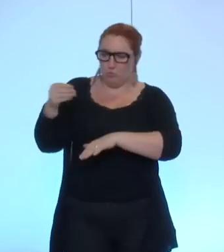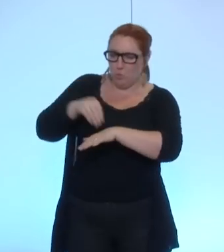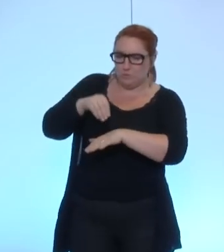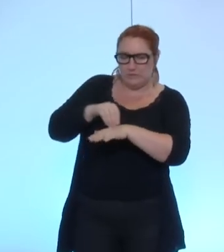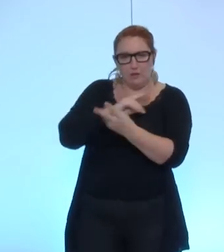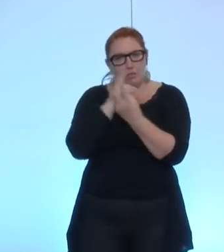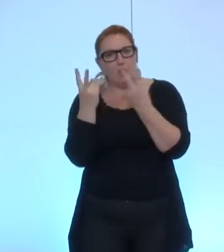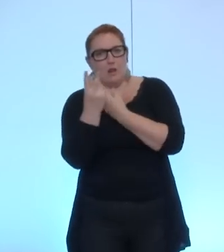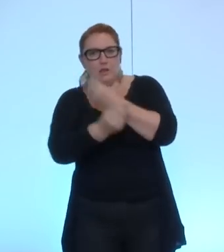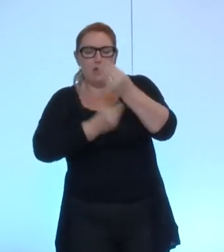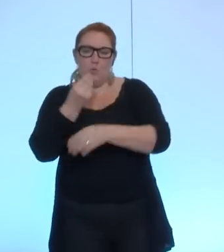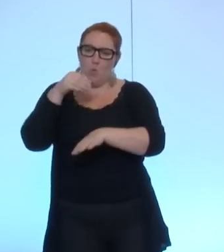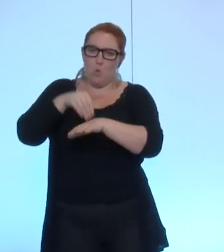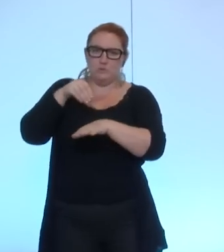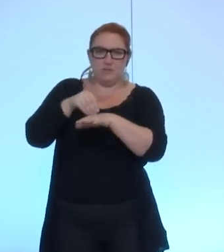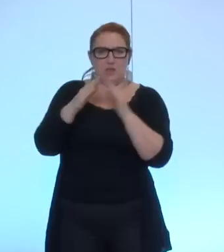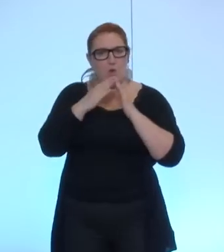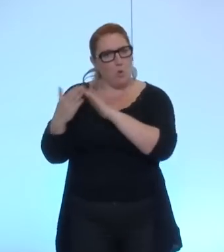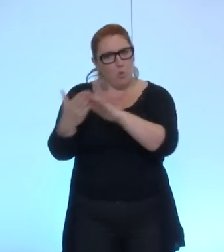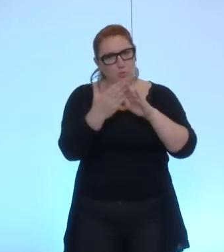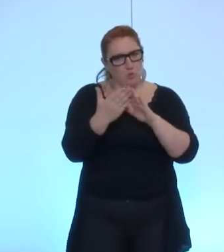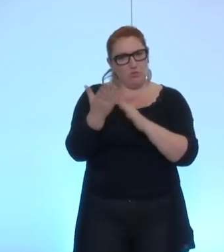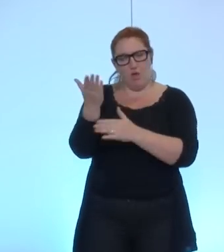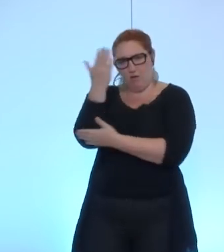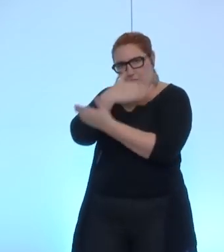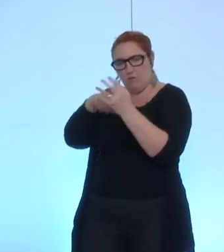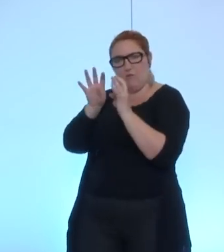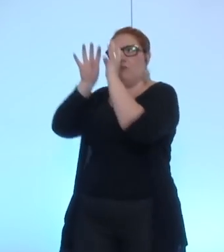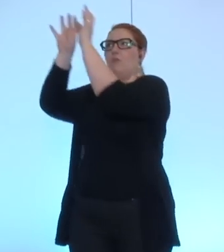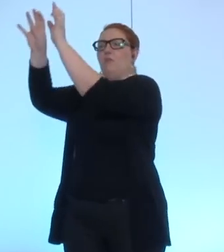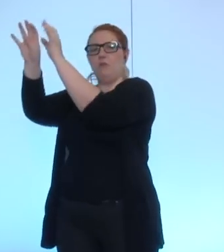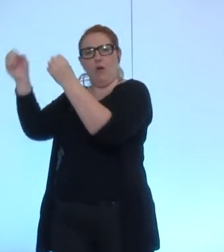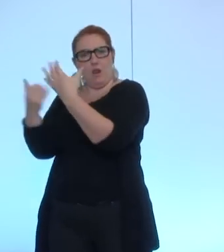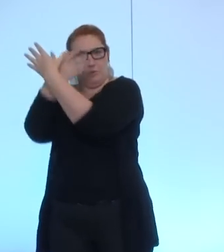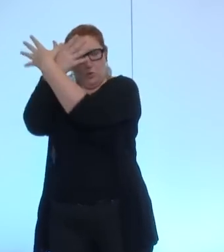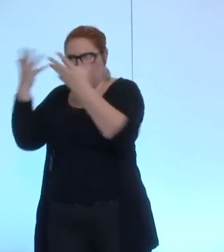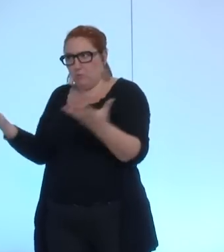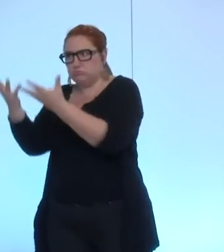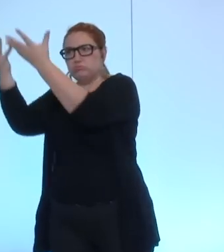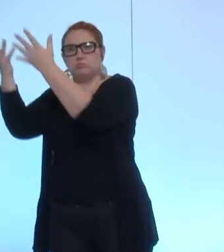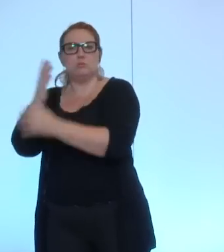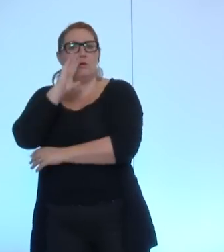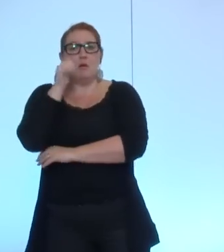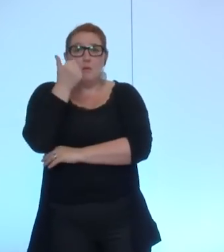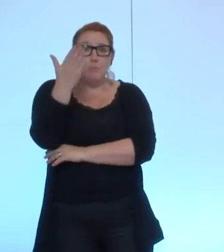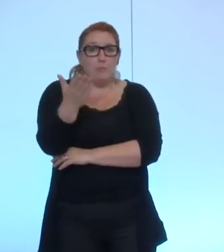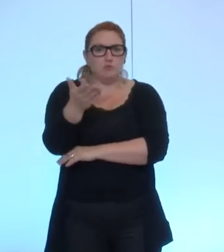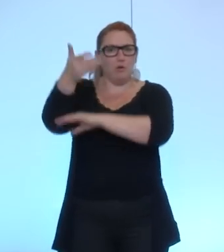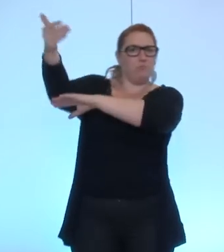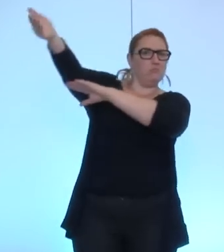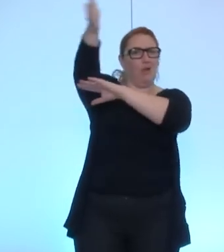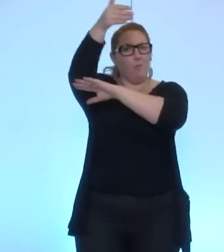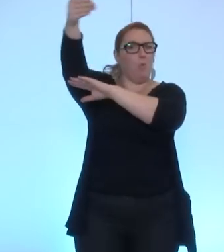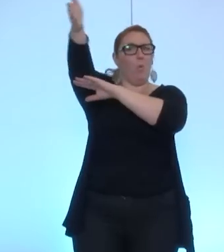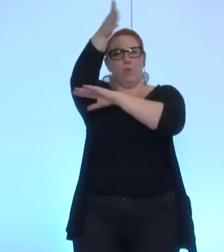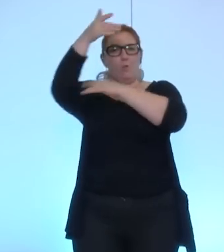délégué ou de conseiller communautaire à la métropole et qui font vivre cette problématique il n pas besoin que nous ayons nous portions un drapeau pour